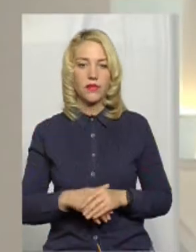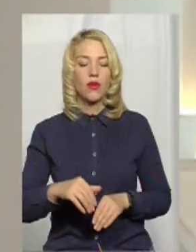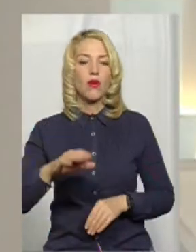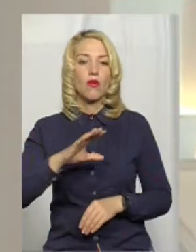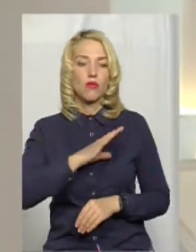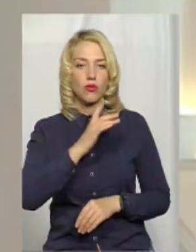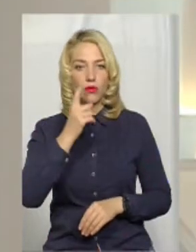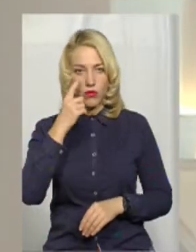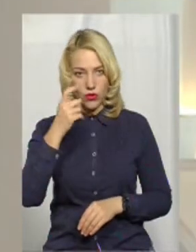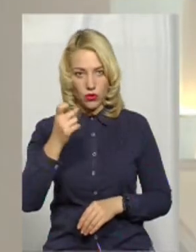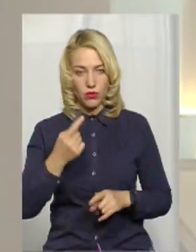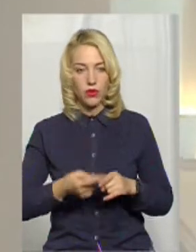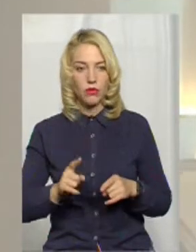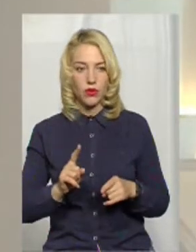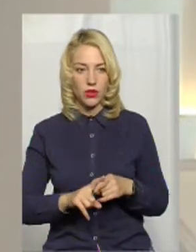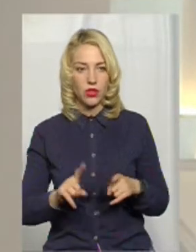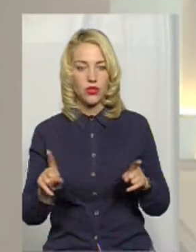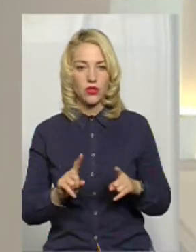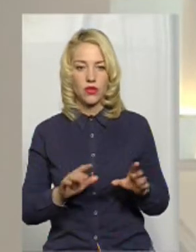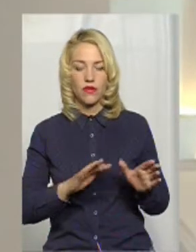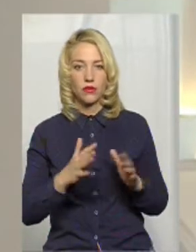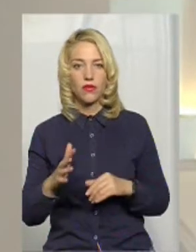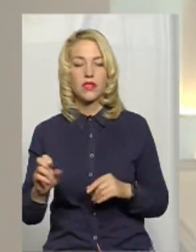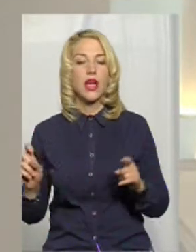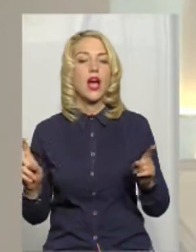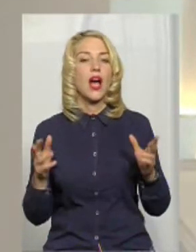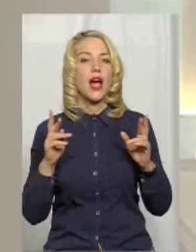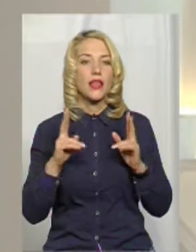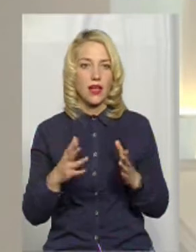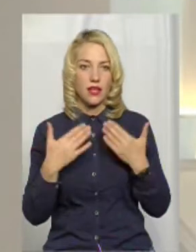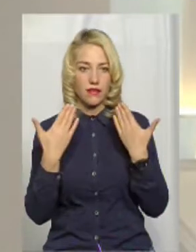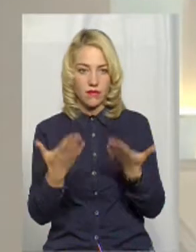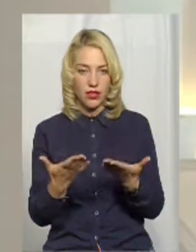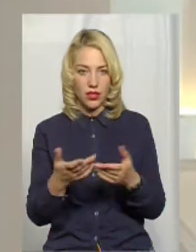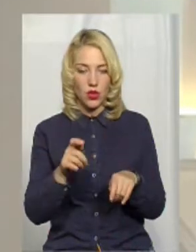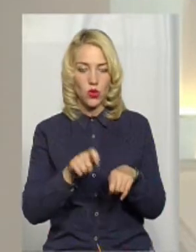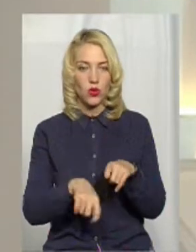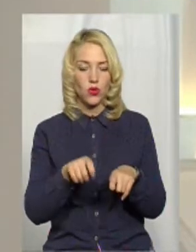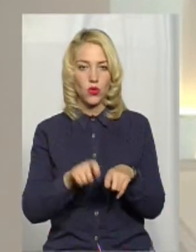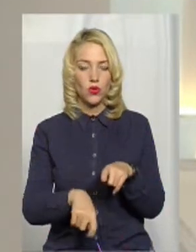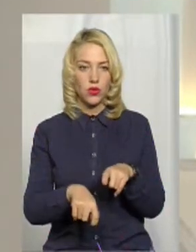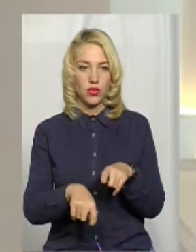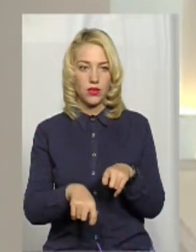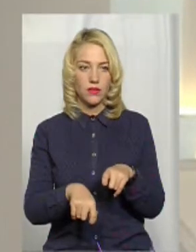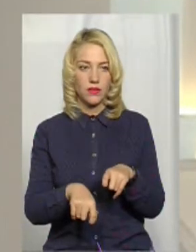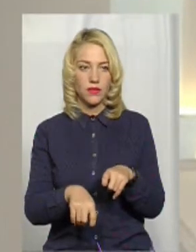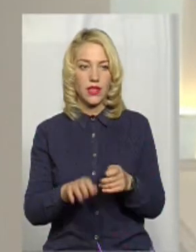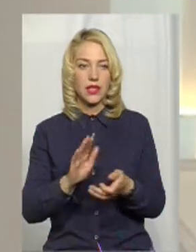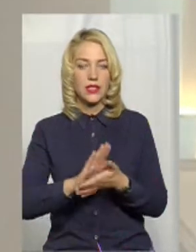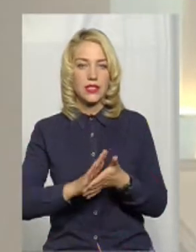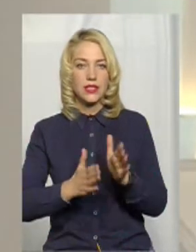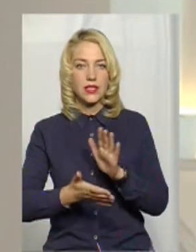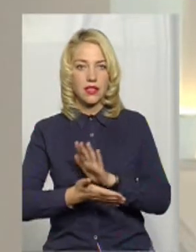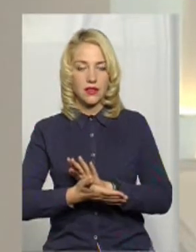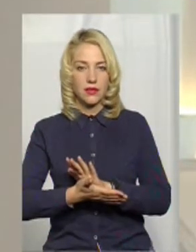Було повідомлення про те, що відбувається таке. А яким чином ви контролюєте стан,